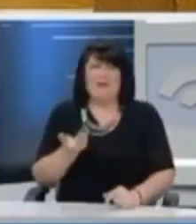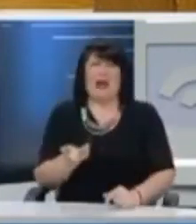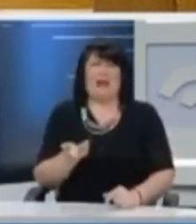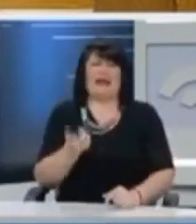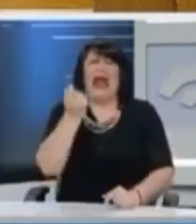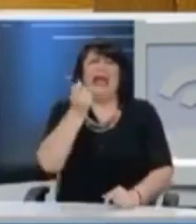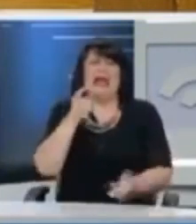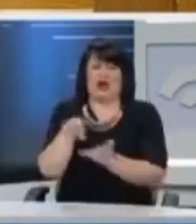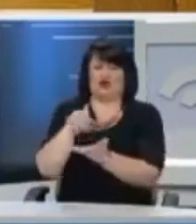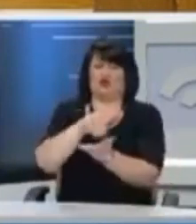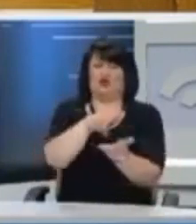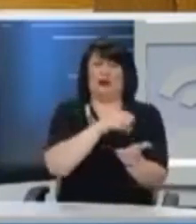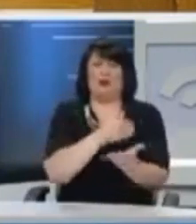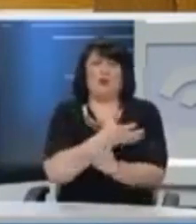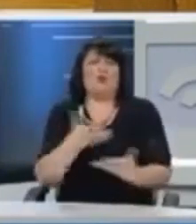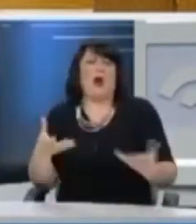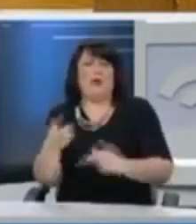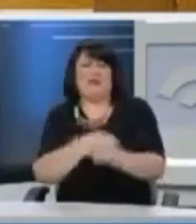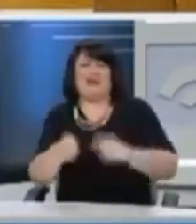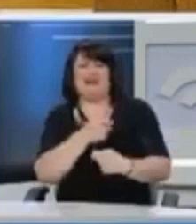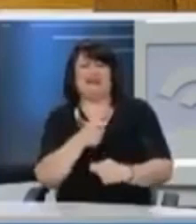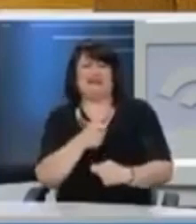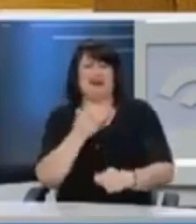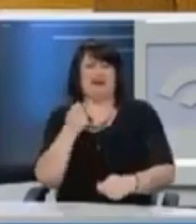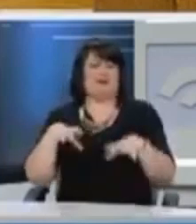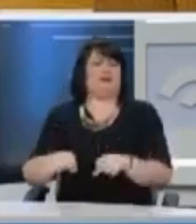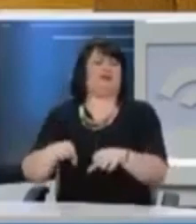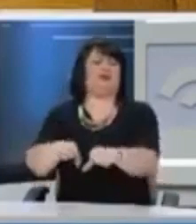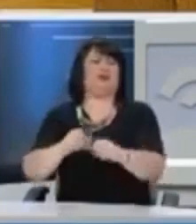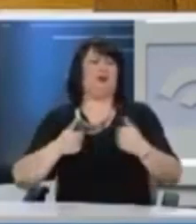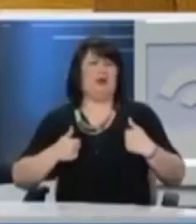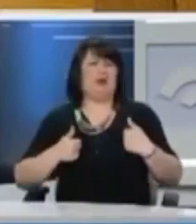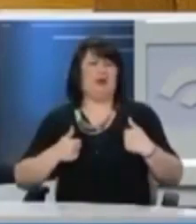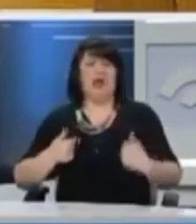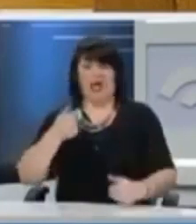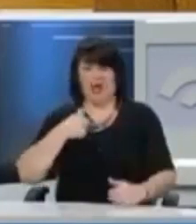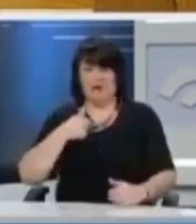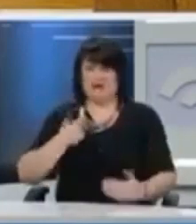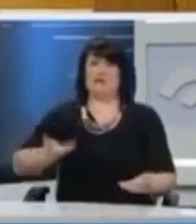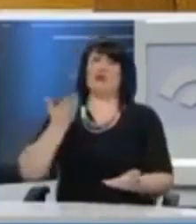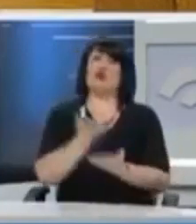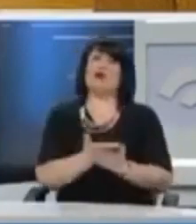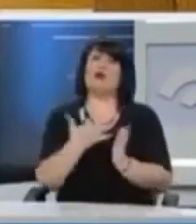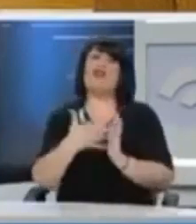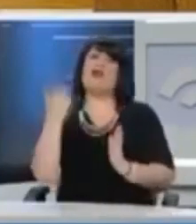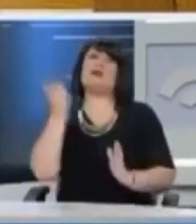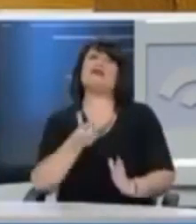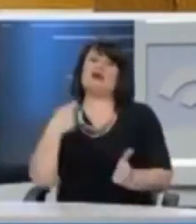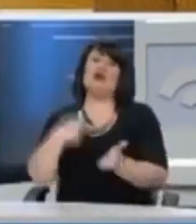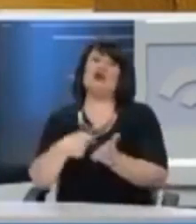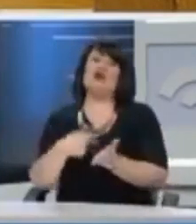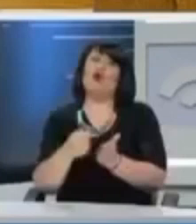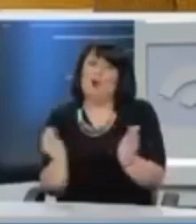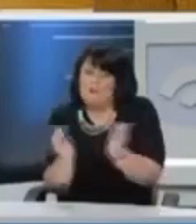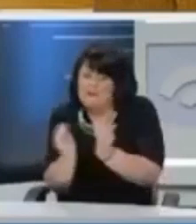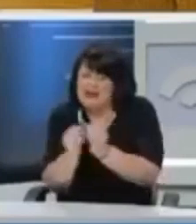ολιγοπολιακές πρακτικές των μεγάλων επιχειρήσεων. Εμείς, ως ΜΕΡΑ25, προτείνουμε 15% φόρους